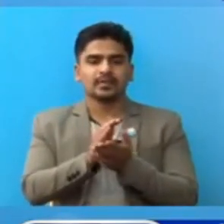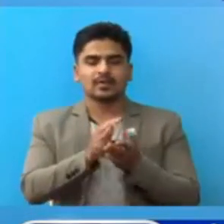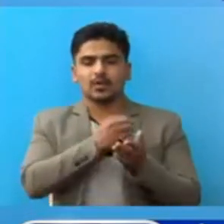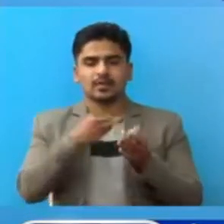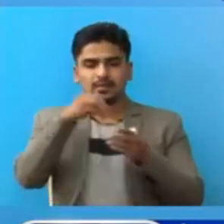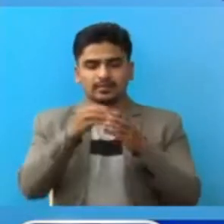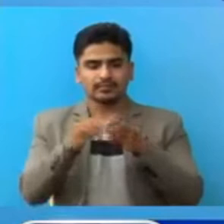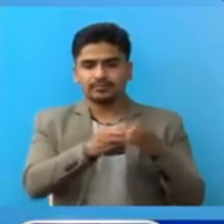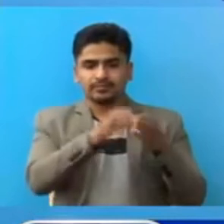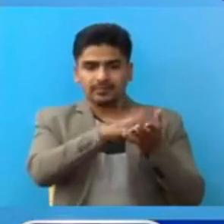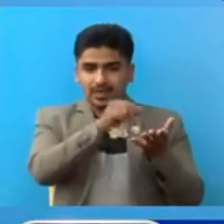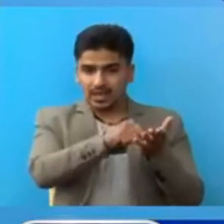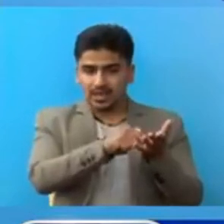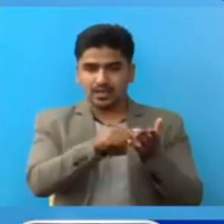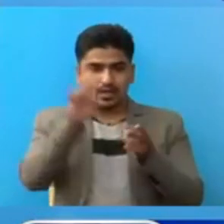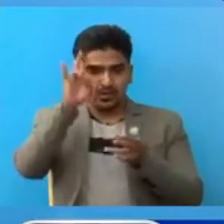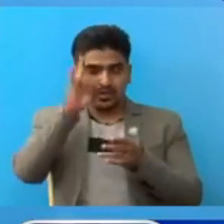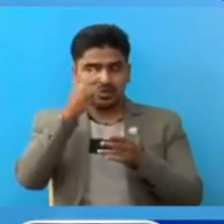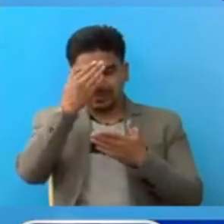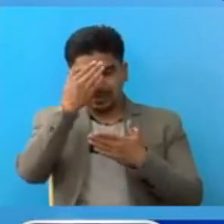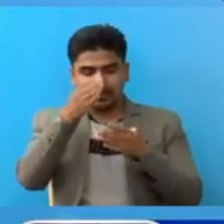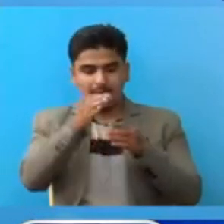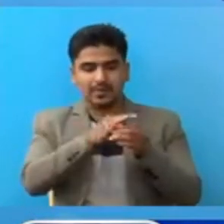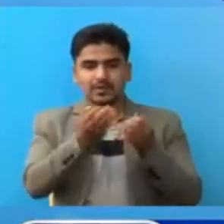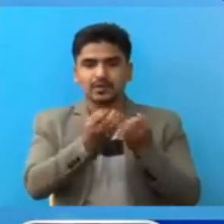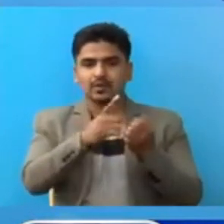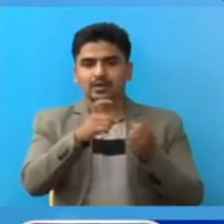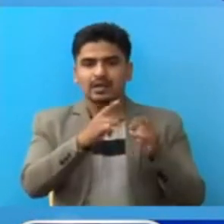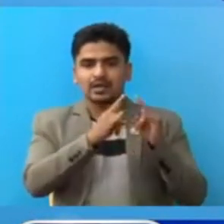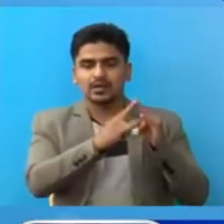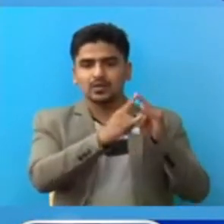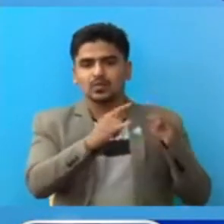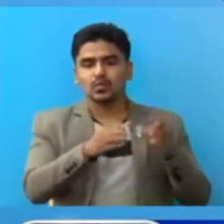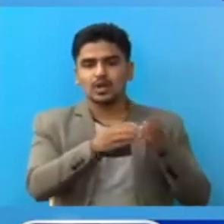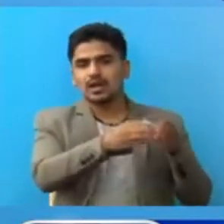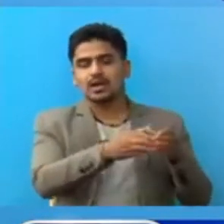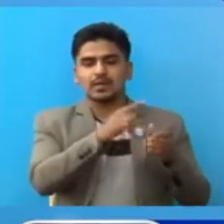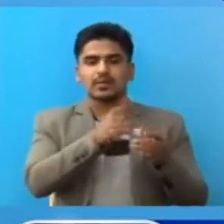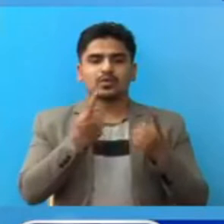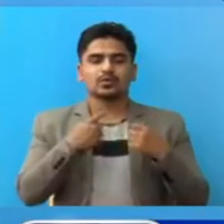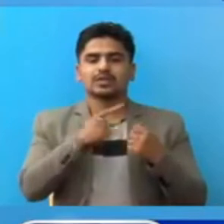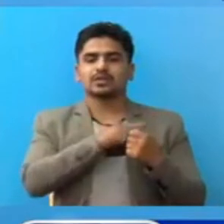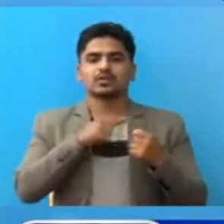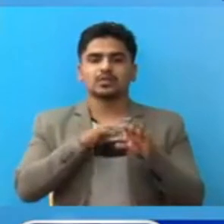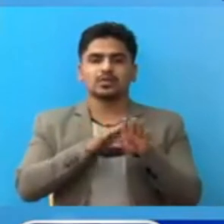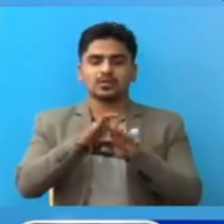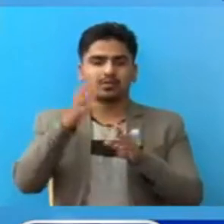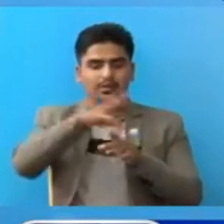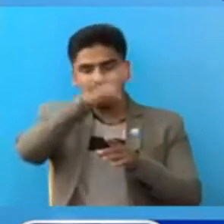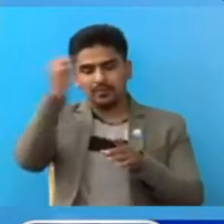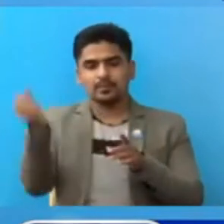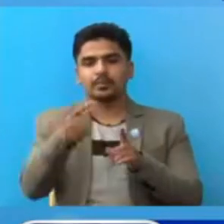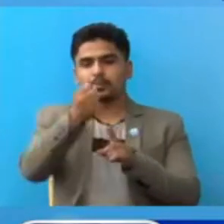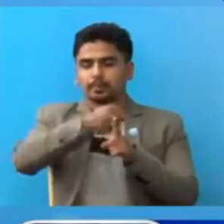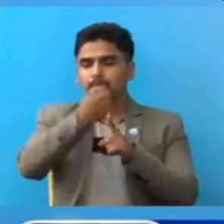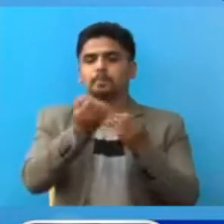केंद्रा संकाश्वत बिर्यामि को वेवस्ता पन लागी क्वार प्रेंटेन मा स्वास्थ्यकर्मियावरू अहर आत्रा खटी रनवाई को छा